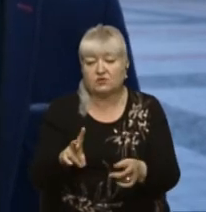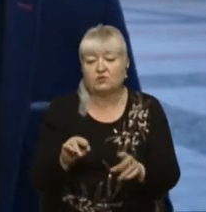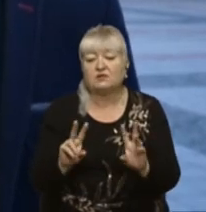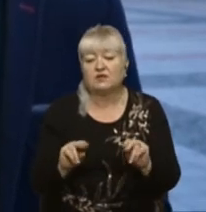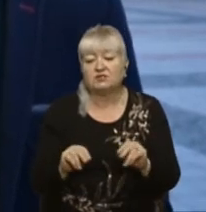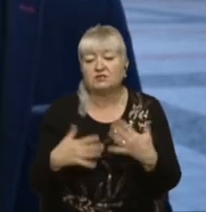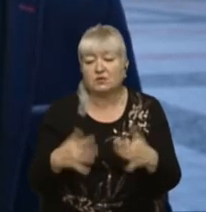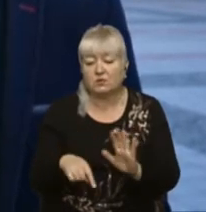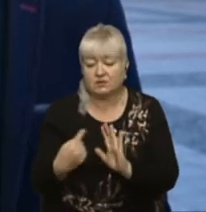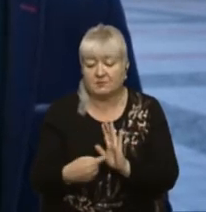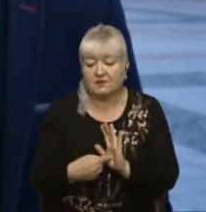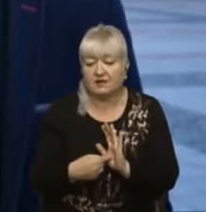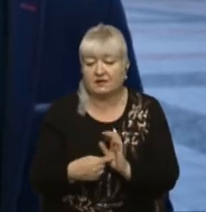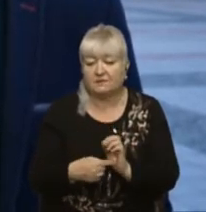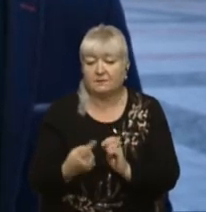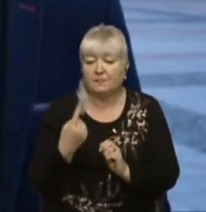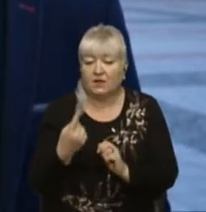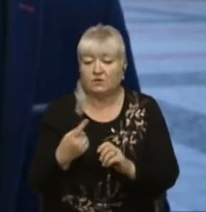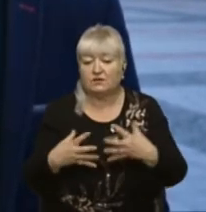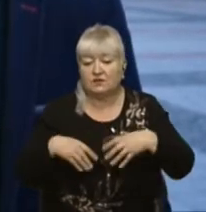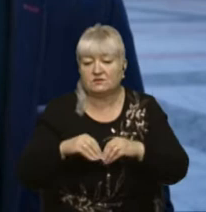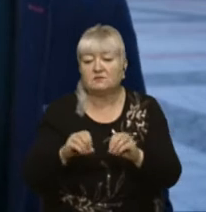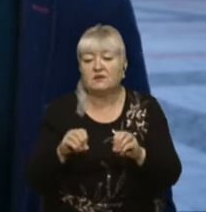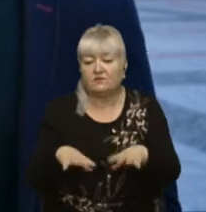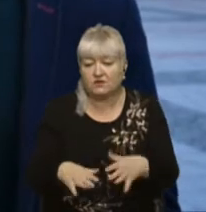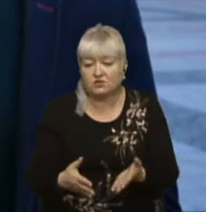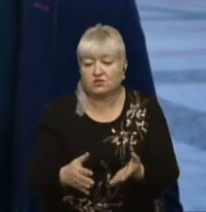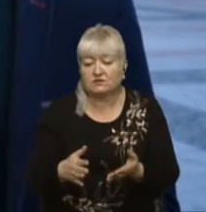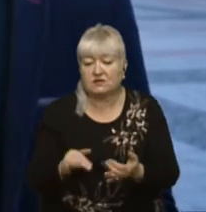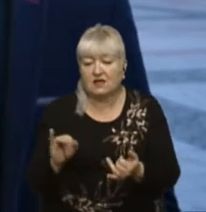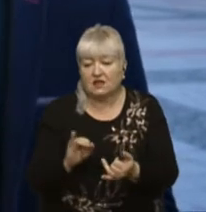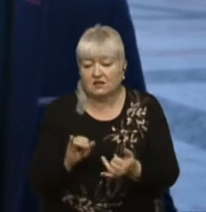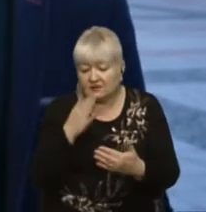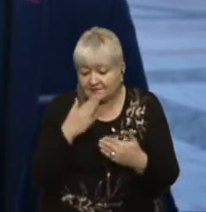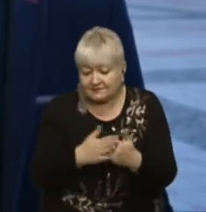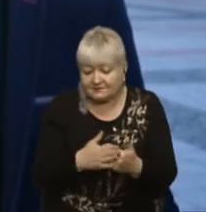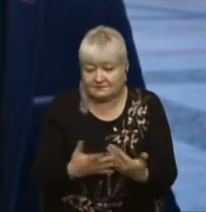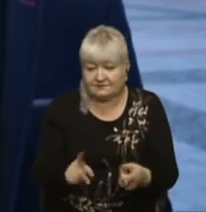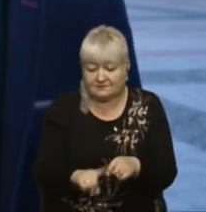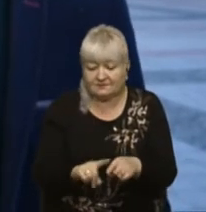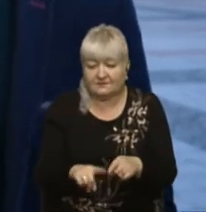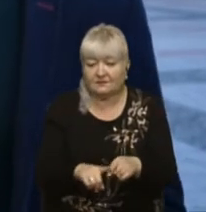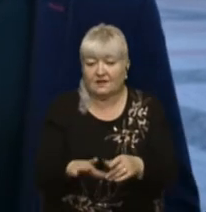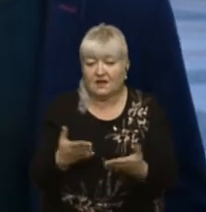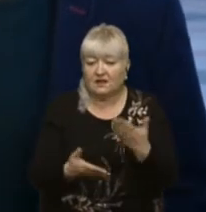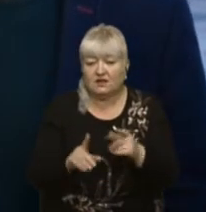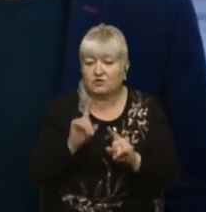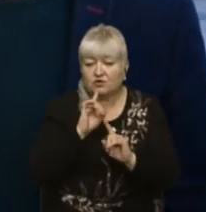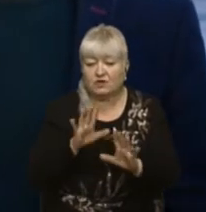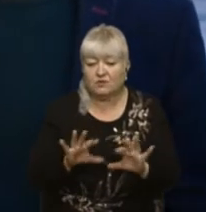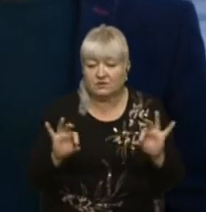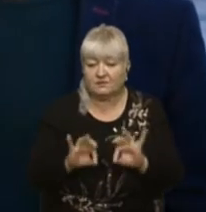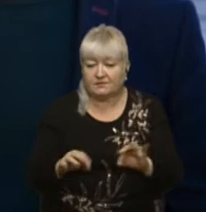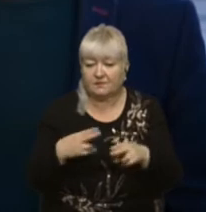питання з однією сім'єю вирішуються, і буквально днями, якщо не буде ніяких перепон,